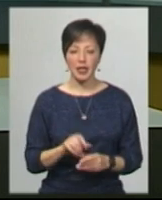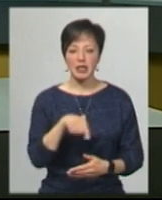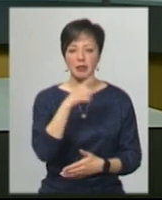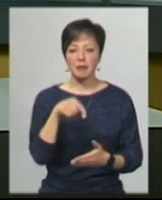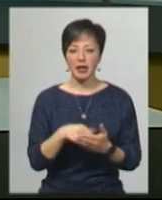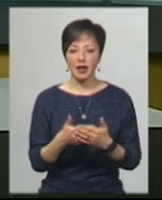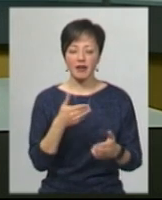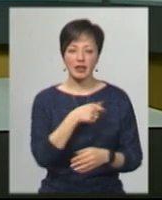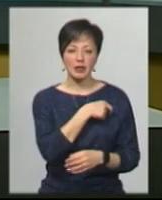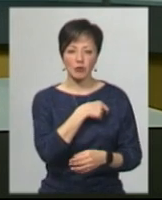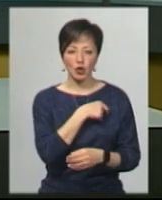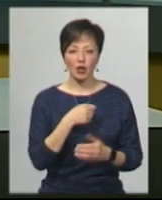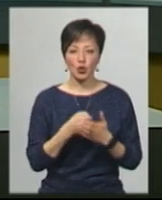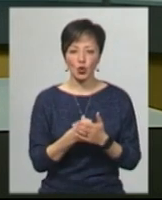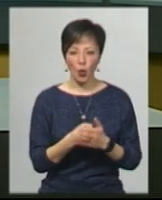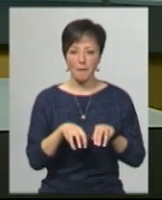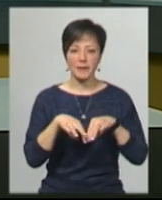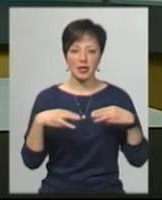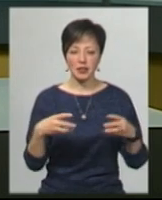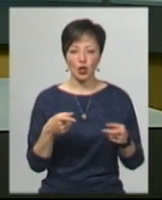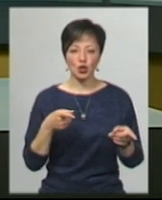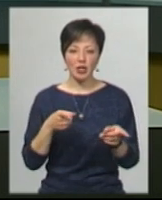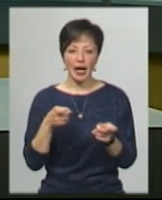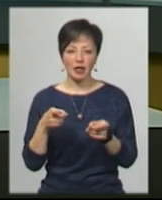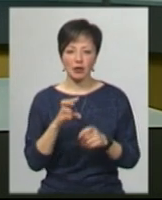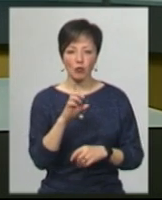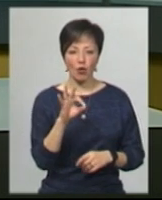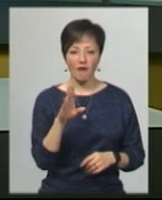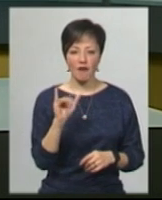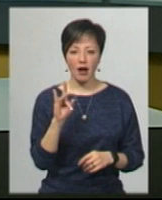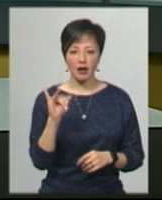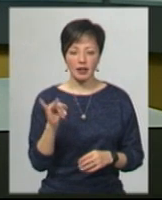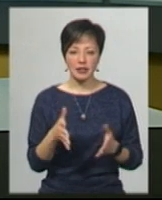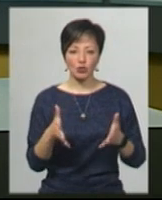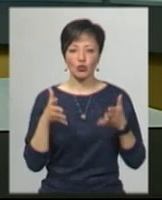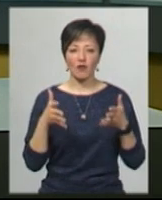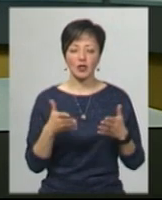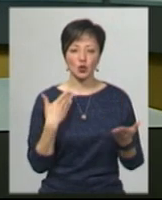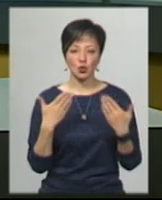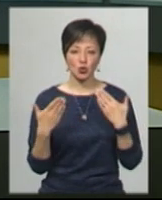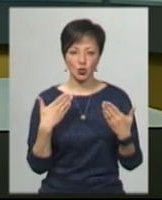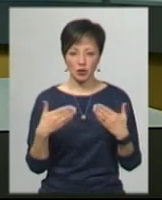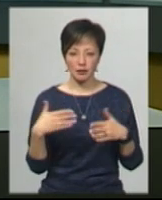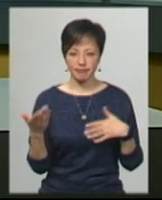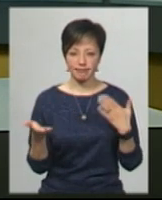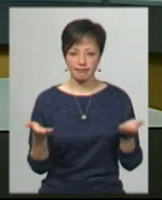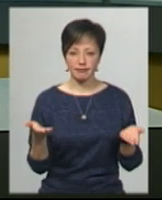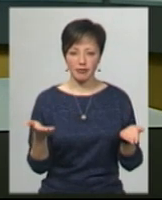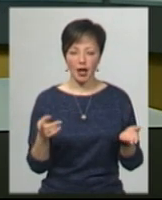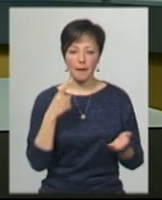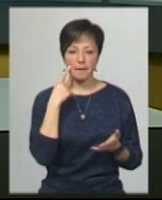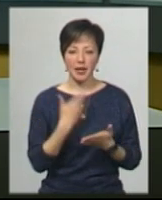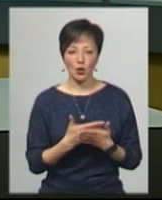від парламентарів до Авакова і щодо стрілянини в Броварах, де з'ясовували стосунки легальні перевізники і нелегали, і щодо